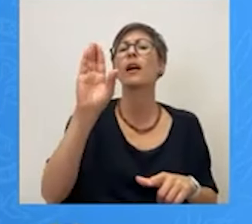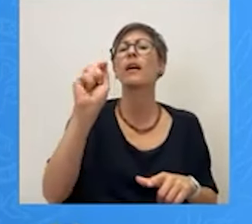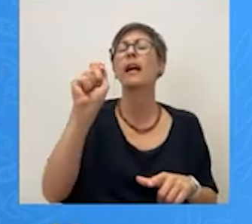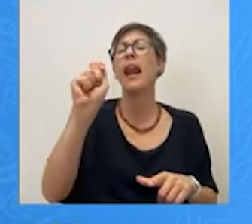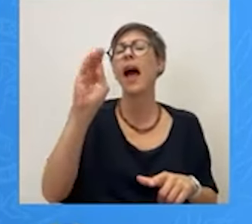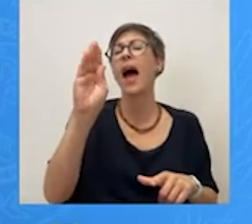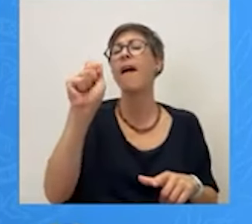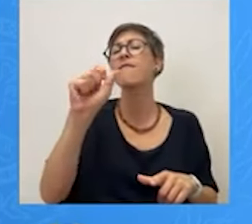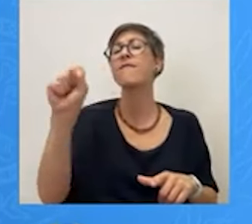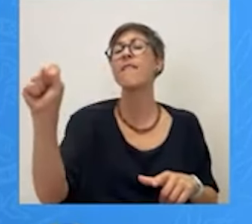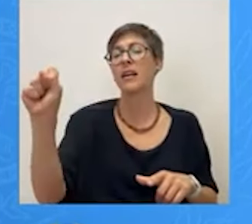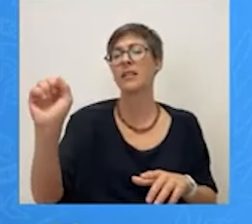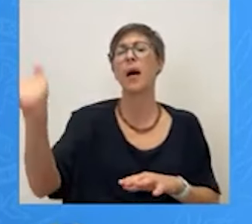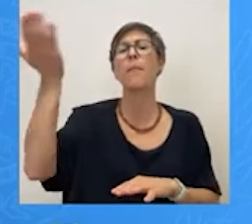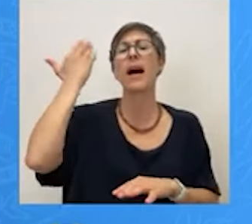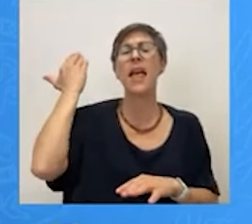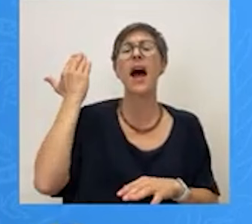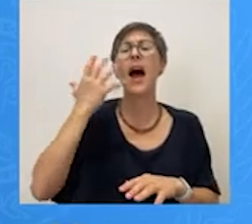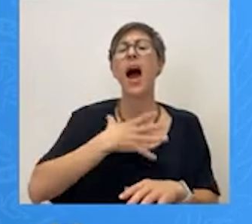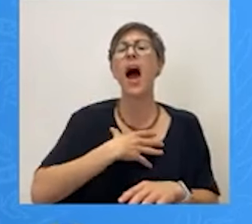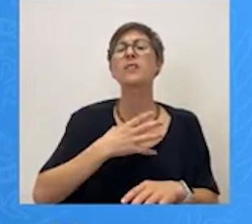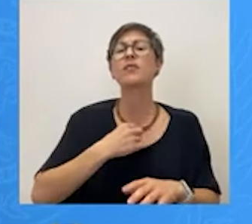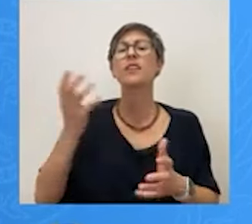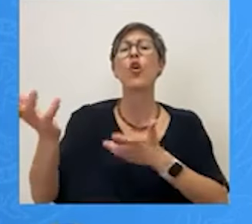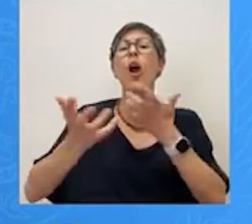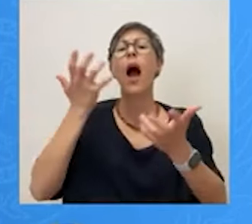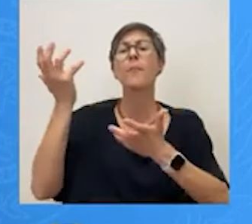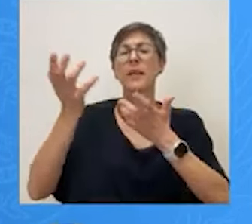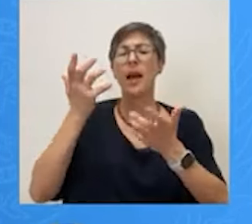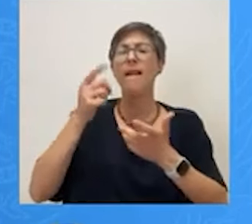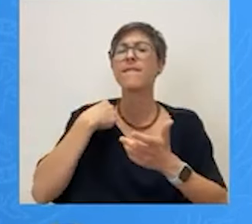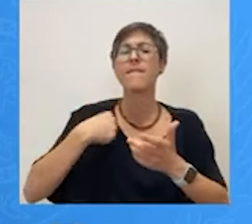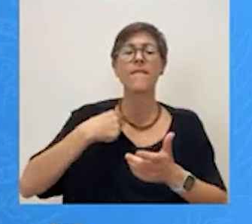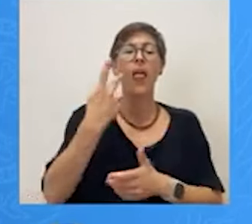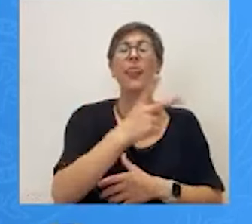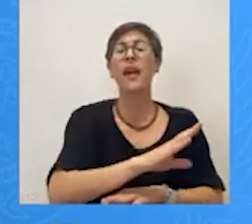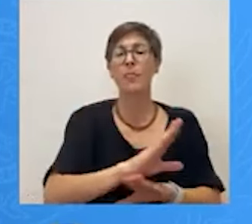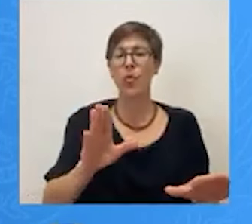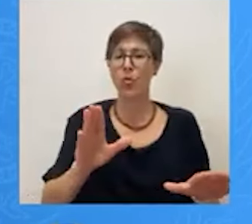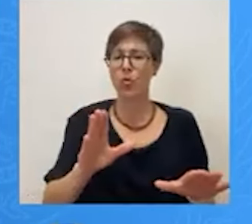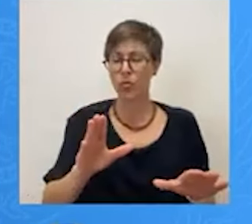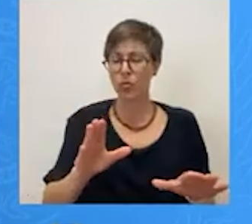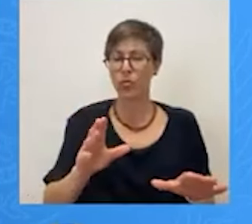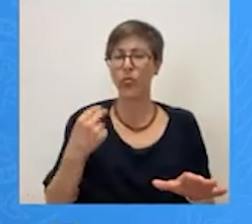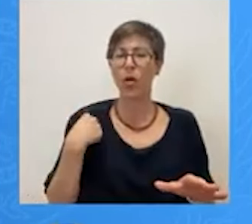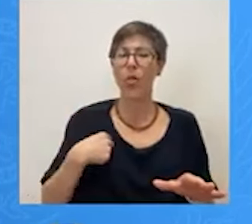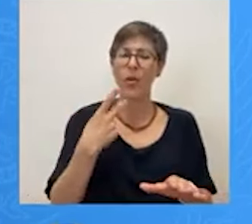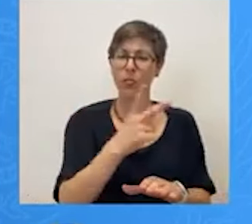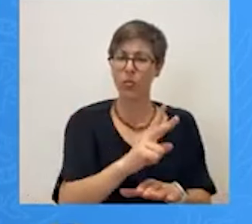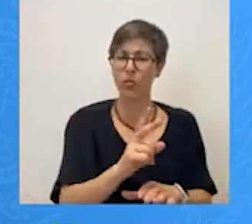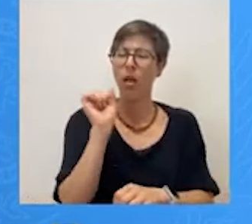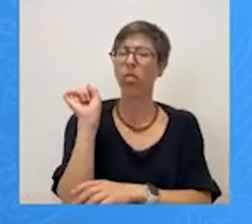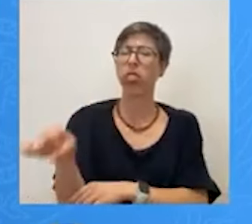Τα παλιά ασβεστοκάμινα Είναι του Δήμου Ανήκουν στο Δήμο Έχουν απαλωτριωθεί Τα είχαν σε εγκατάλειψη